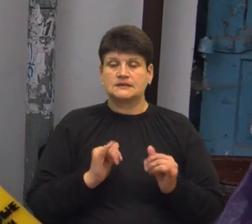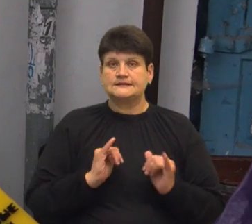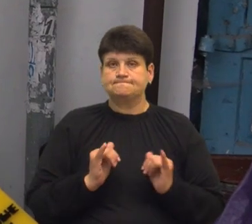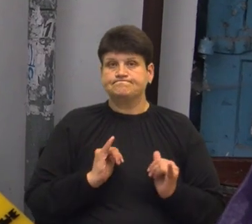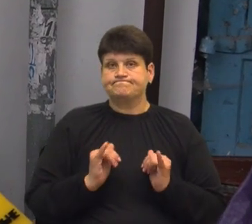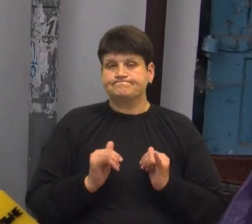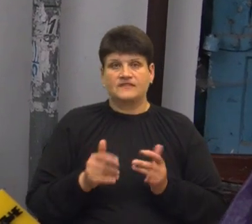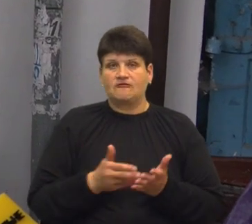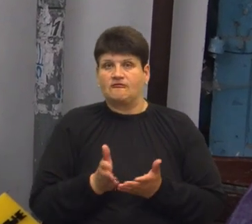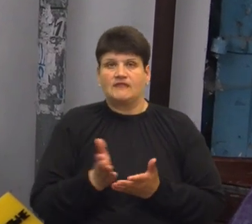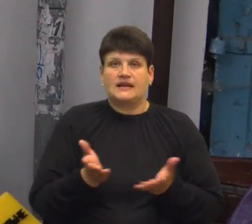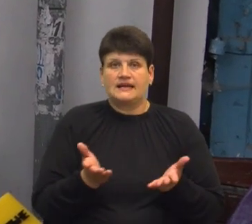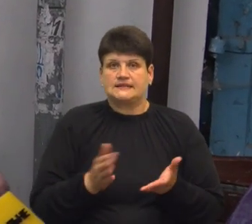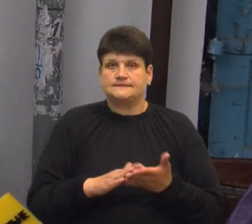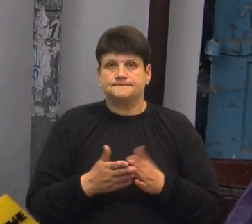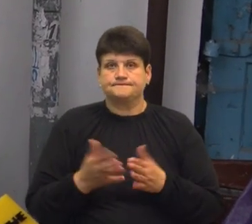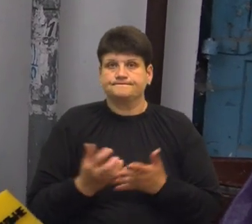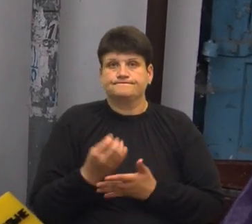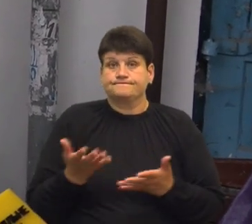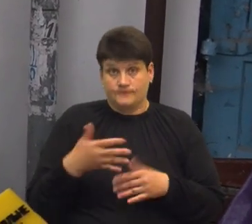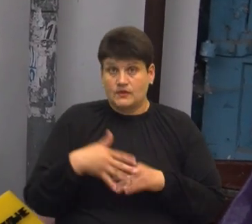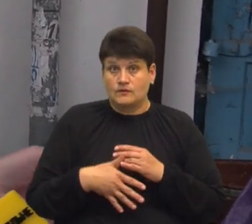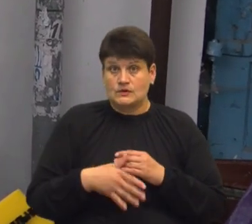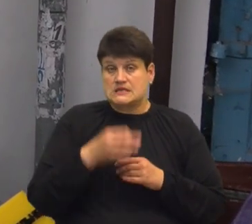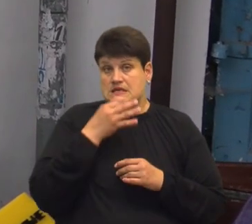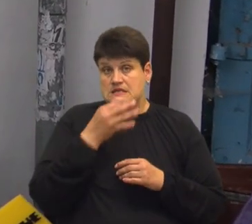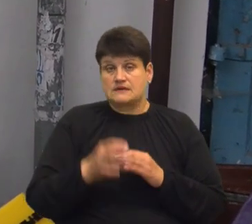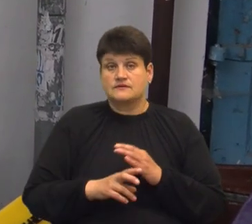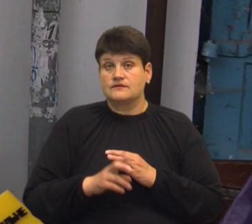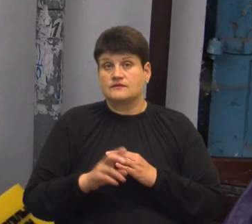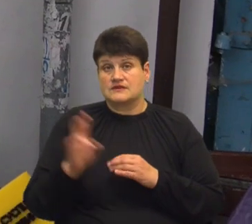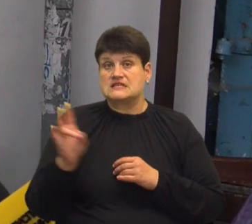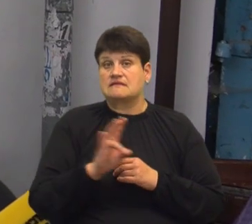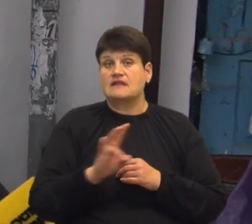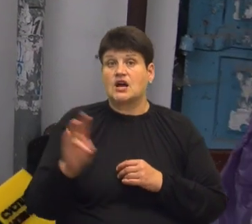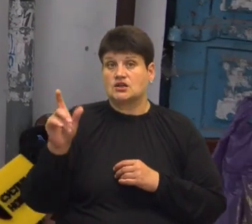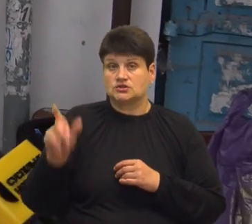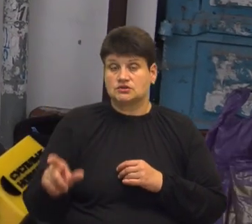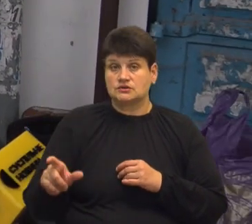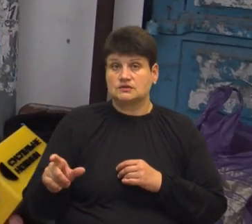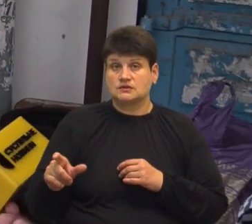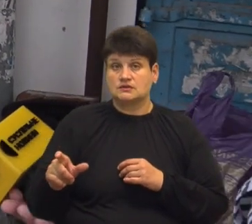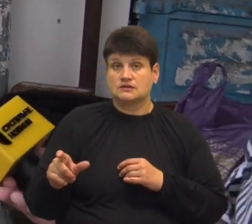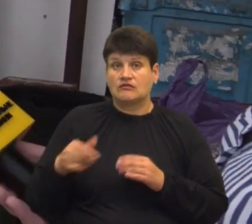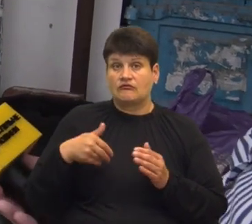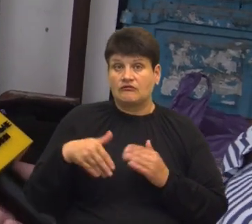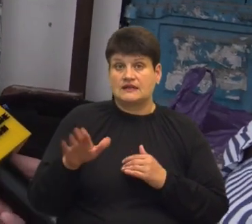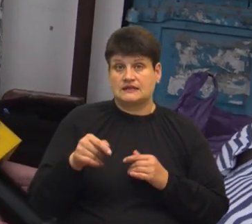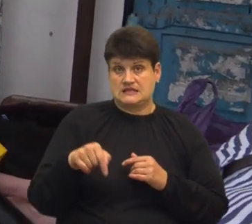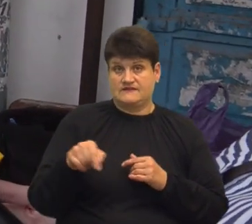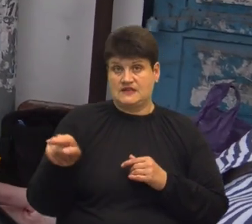знайти, розумієте? Бо сказавши священнику, іди геть звідси, мені здається, що це